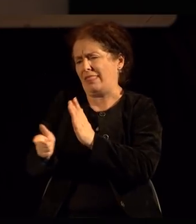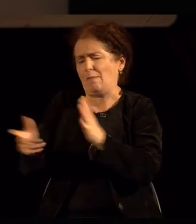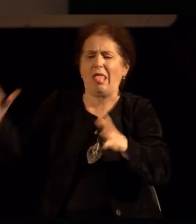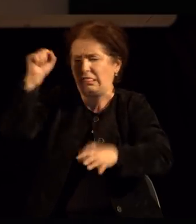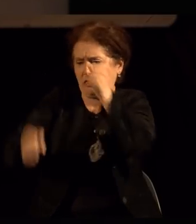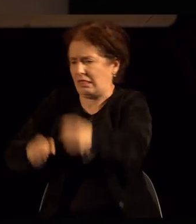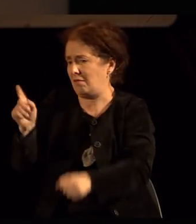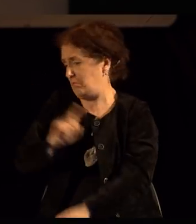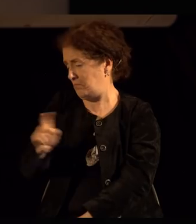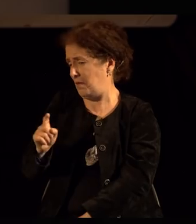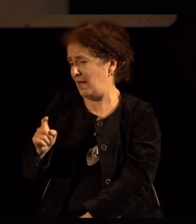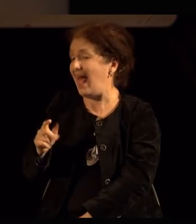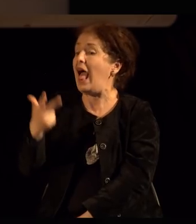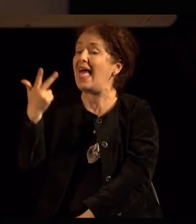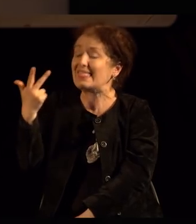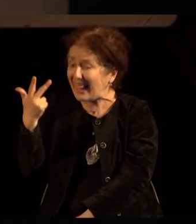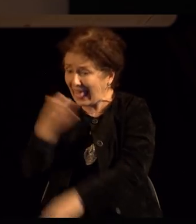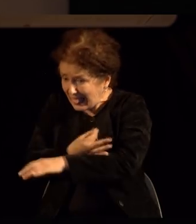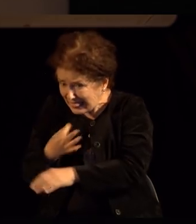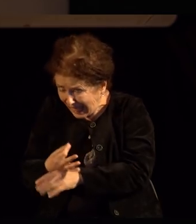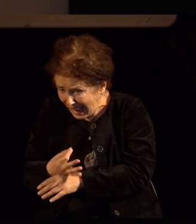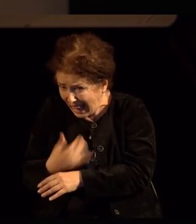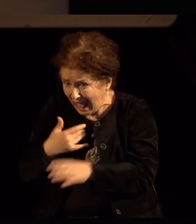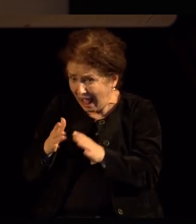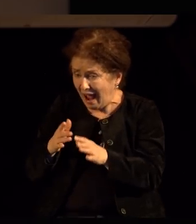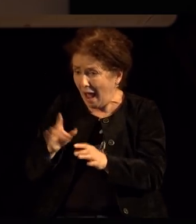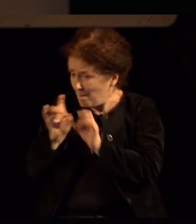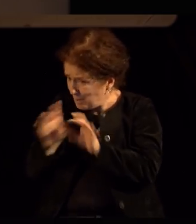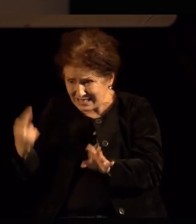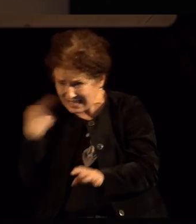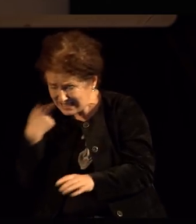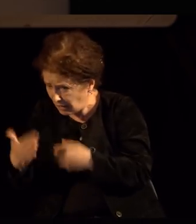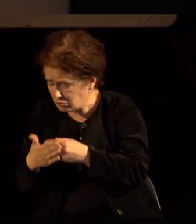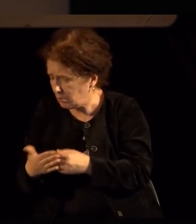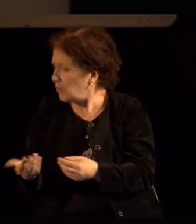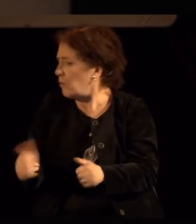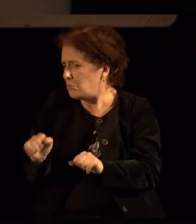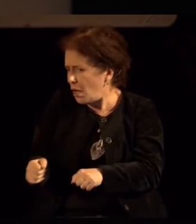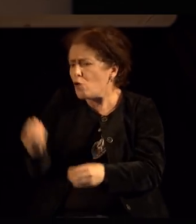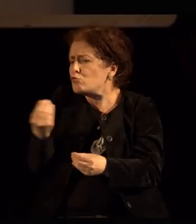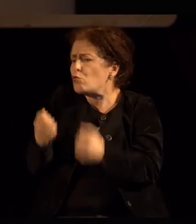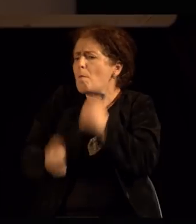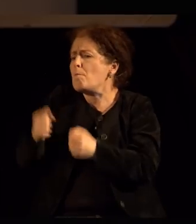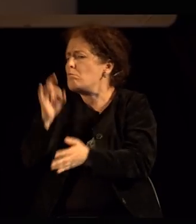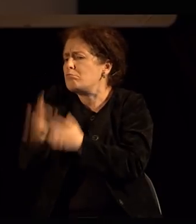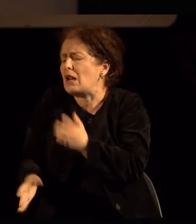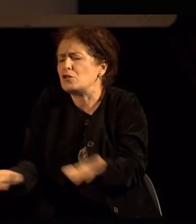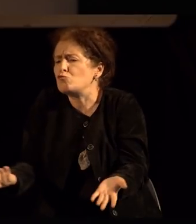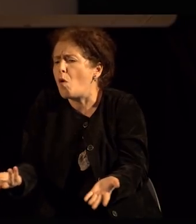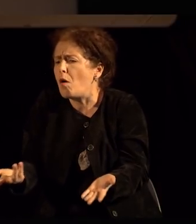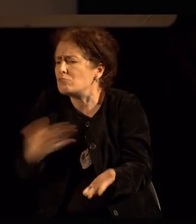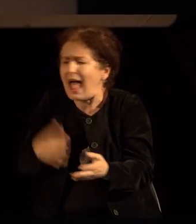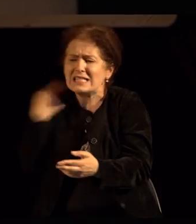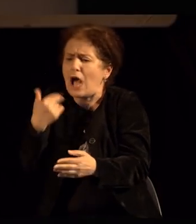чекай сега, три дена ние да се милуваме, а да го не имаме сексуалниот обнос? Па што брзаш? Што